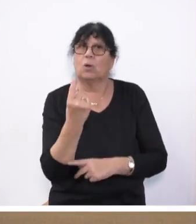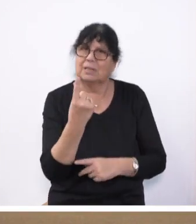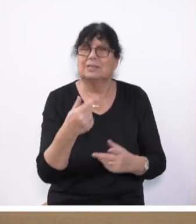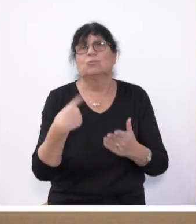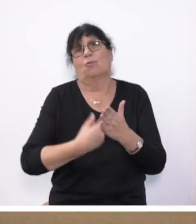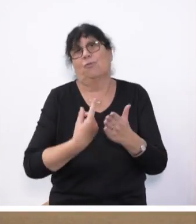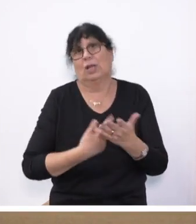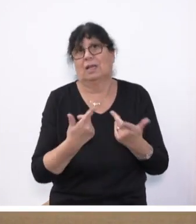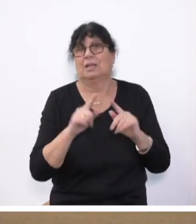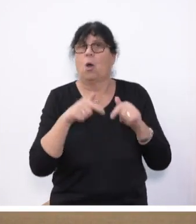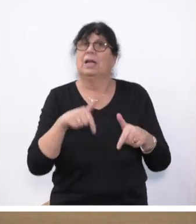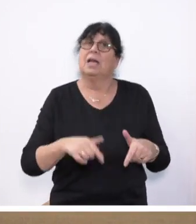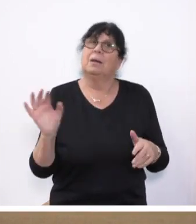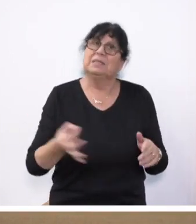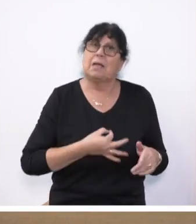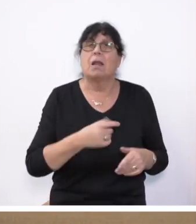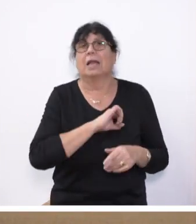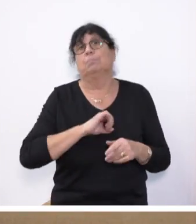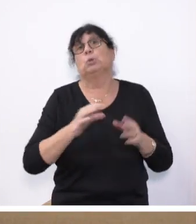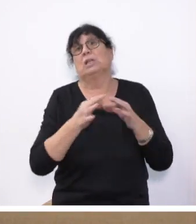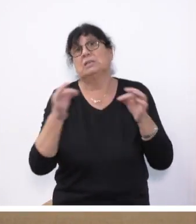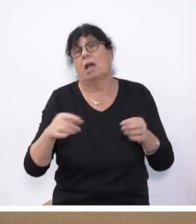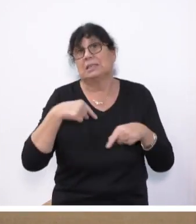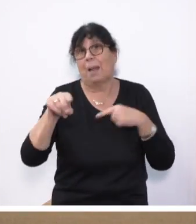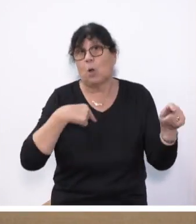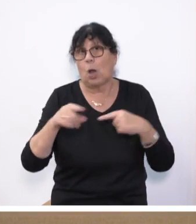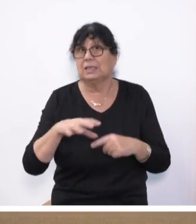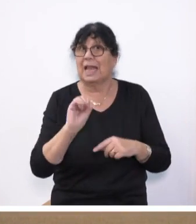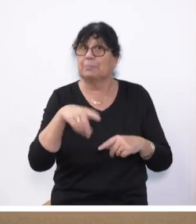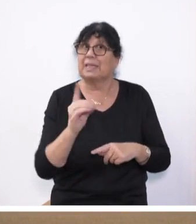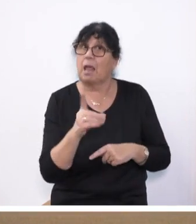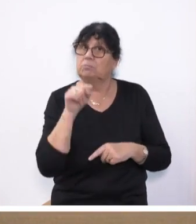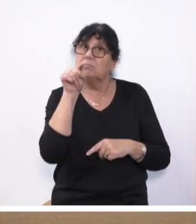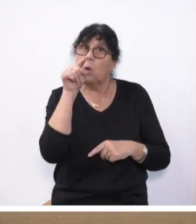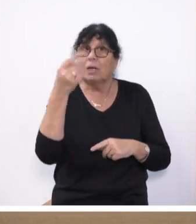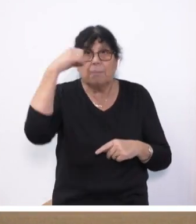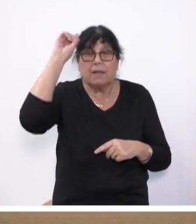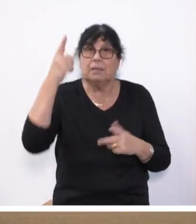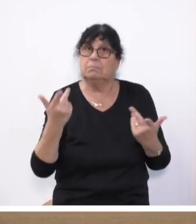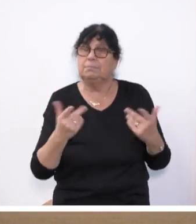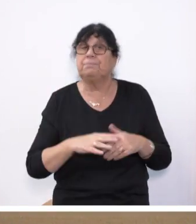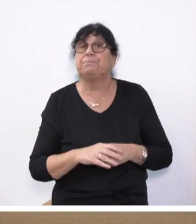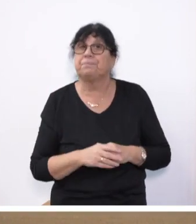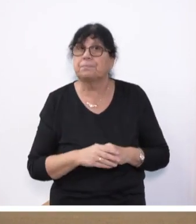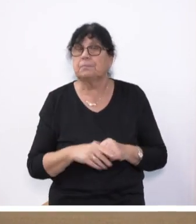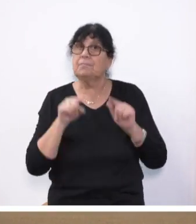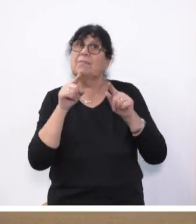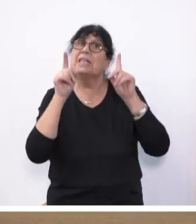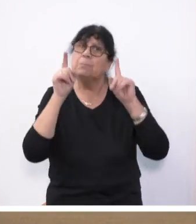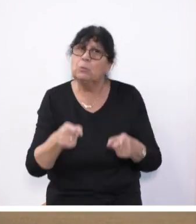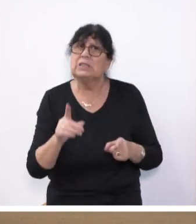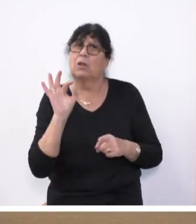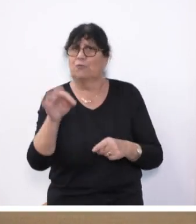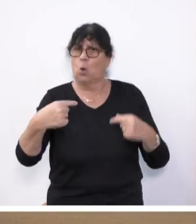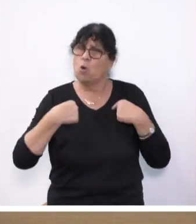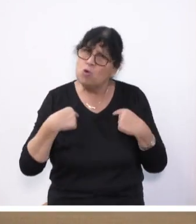ja auch im Saarland Bundestagsabgeordnete von der SPD, sind ja in der Regierungskoalition in Berlin. Die müssen sich für